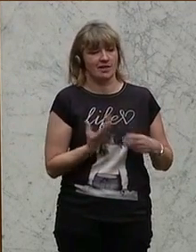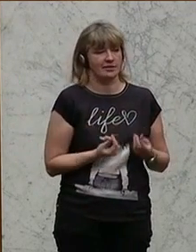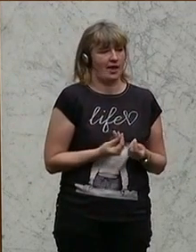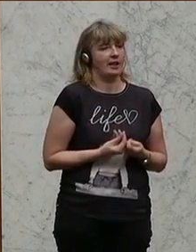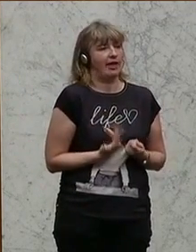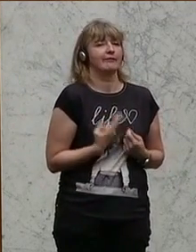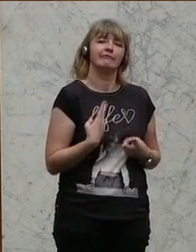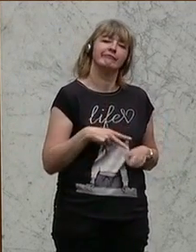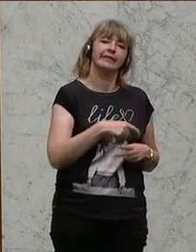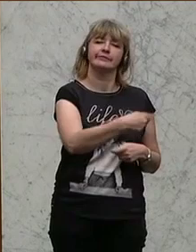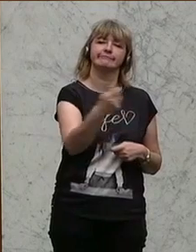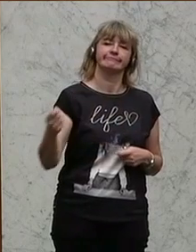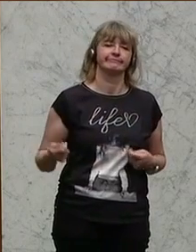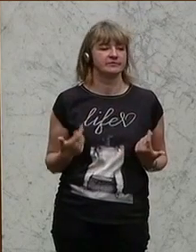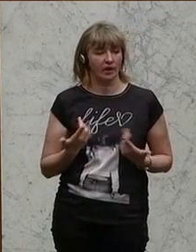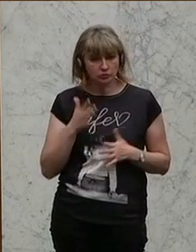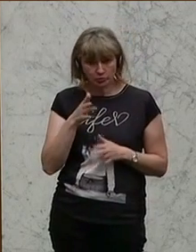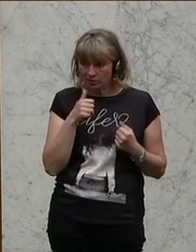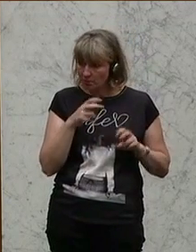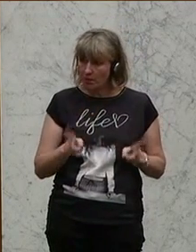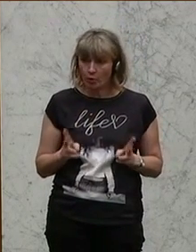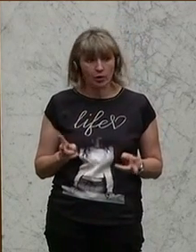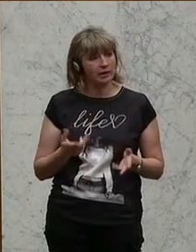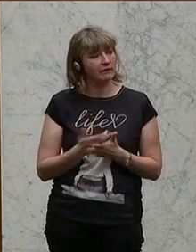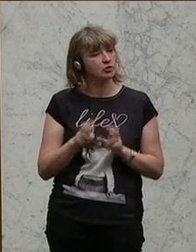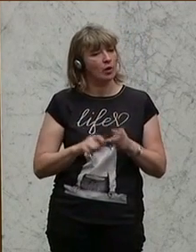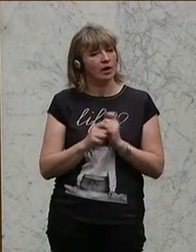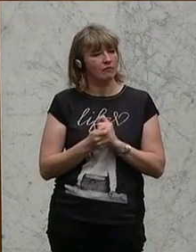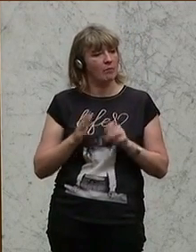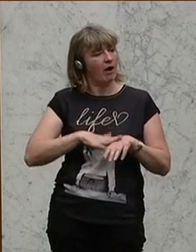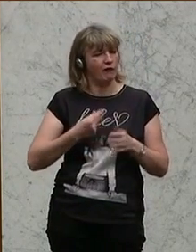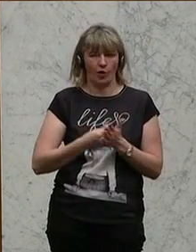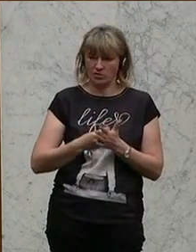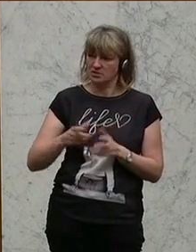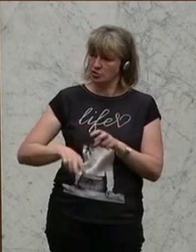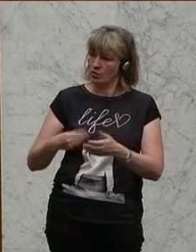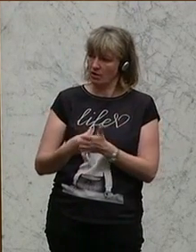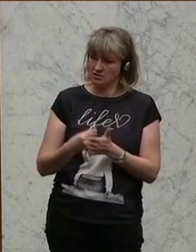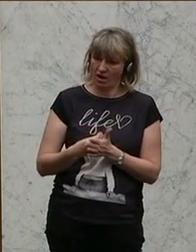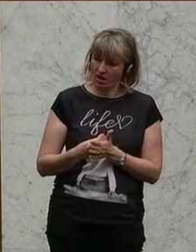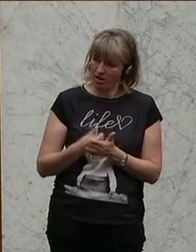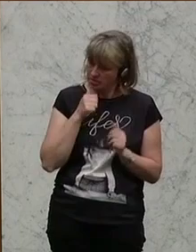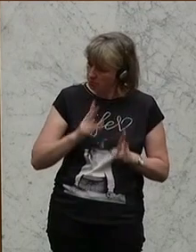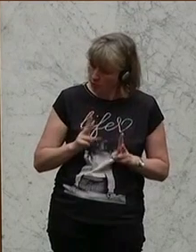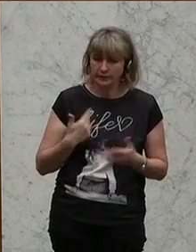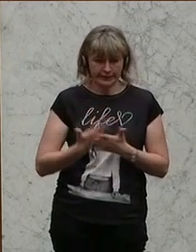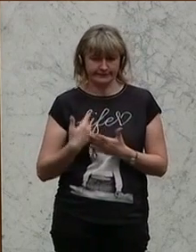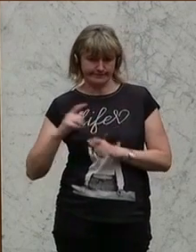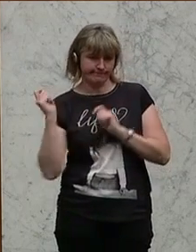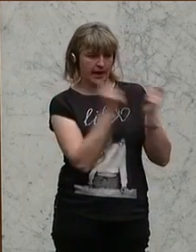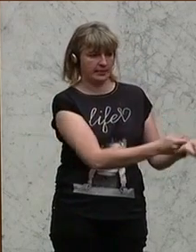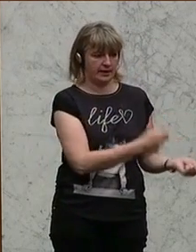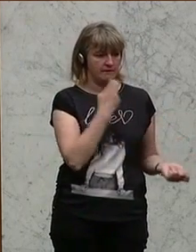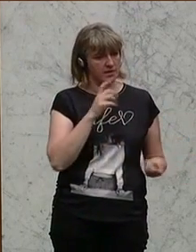Damit es in Zukunft nicht mehr die Möglichkeit gibt, Steuerreformen auf Kosten der Steuerzahler zu machen, stelle ich folgenden Antrag zur